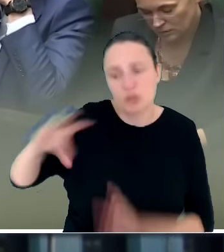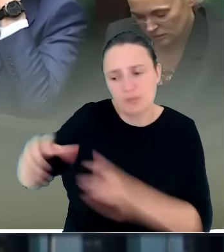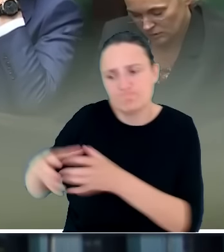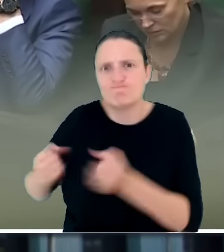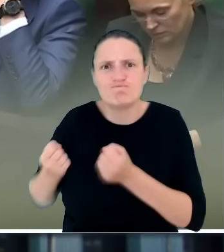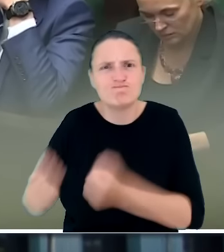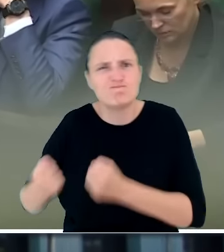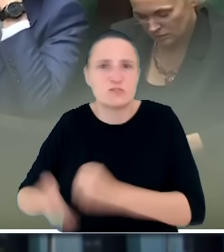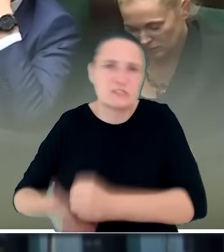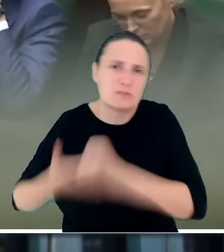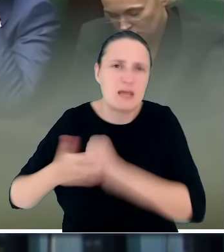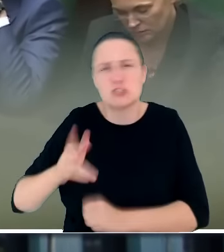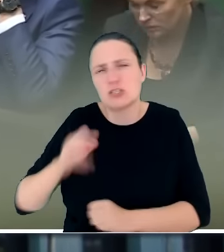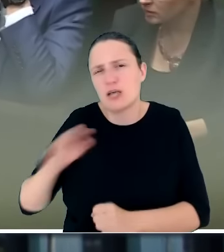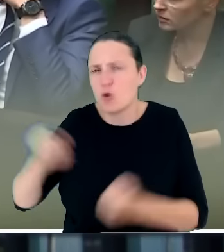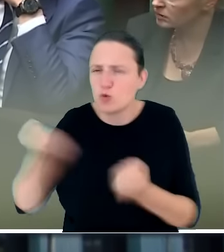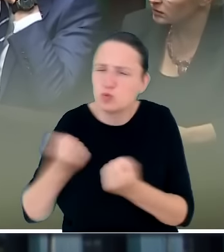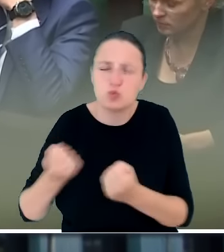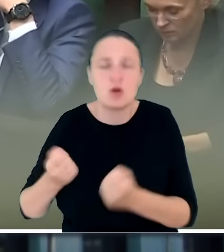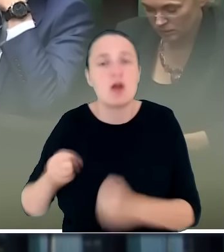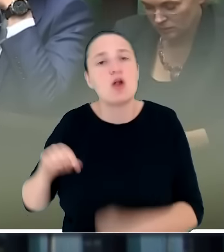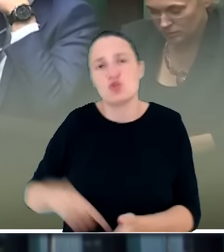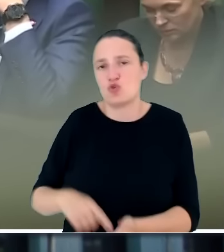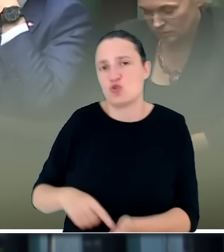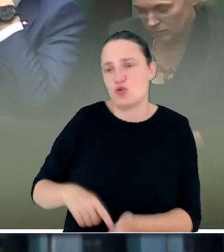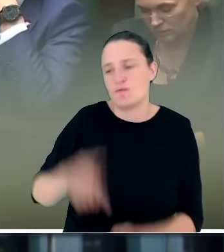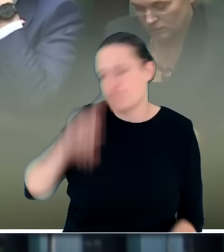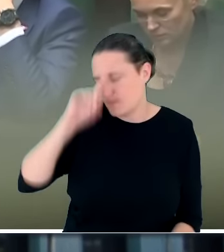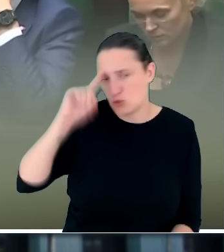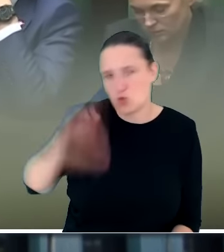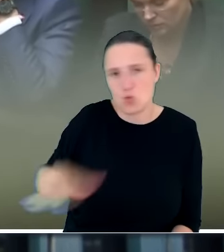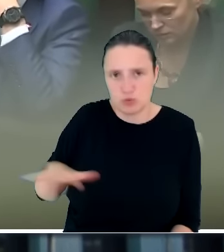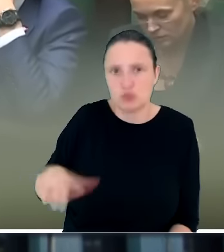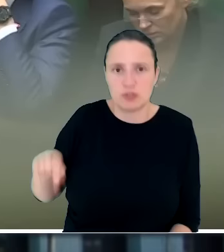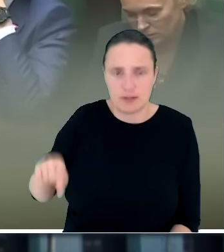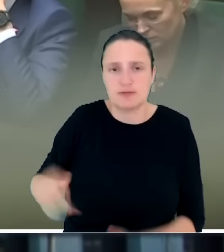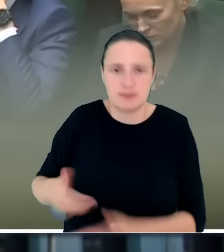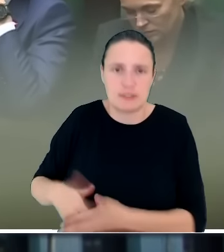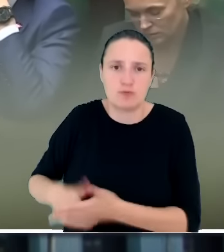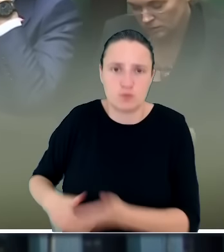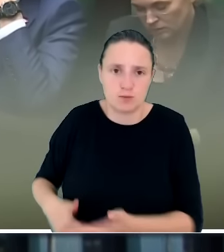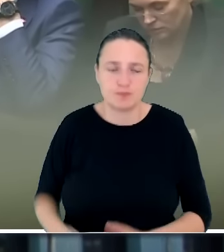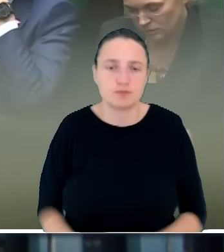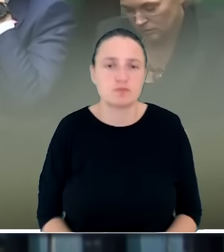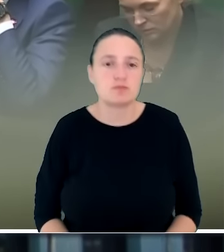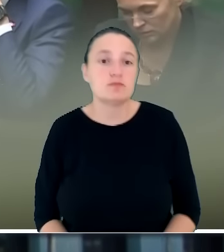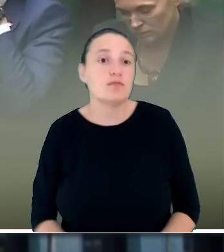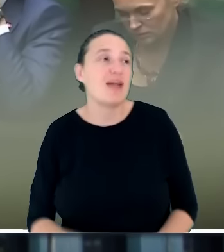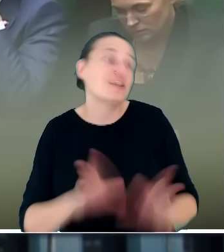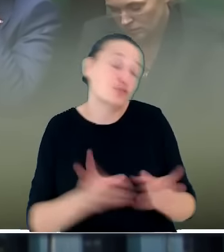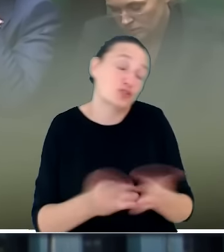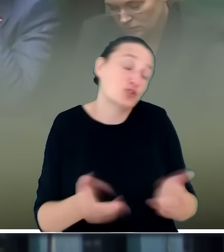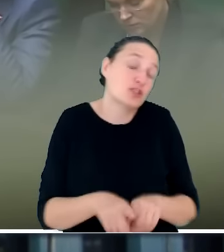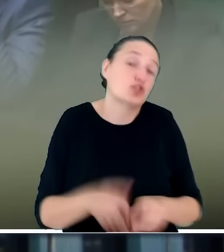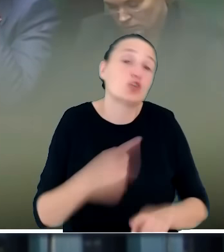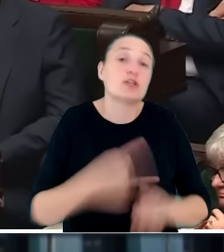koalicji obywatelskiej. Ale czy te wszystkie działania PR-owe, które są wykonywane, ta